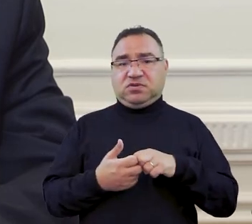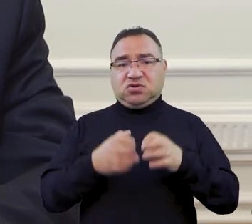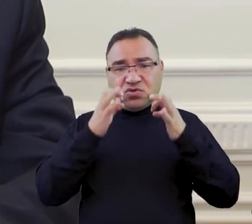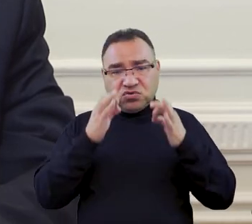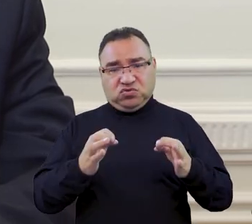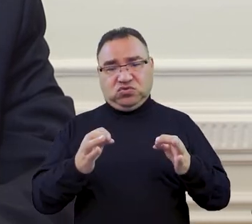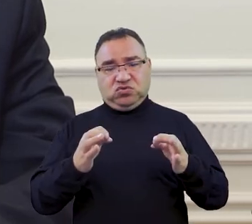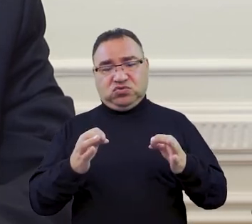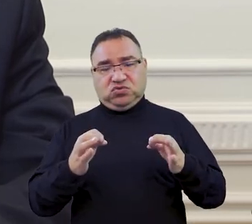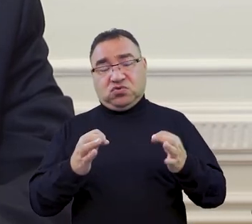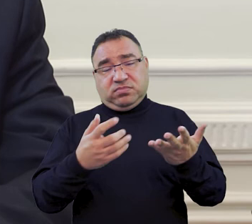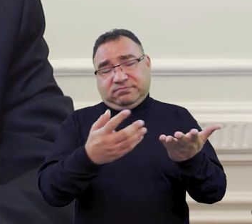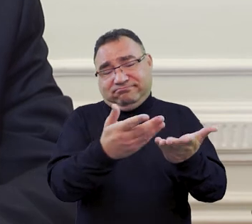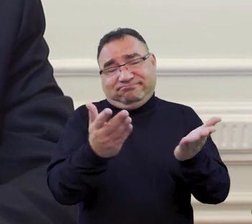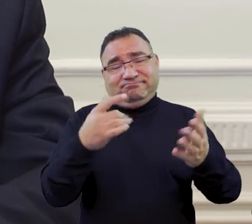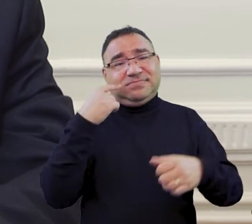uczelni.